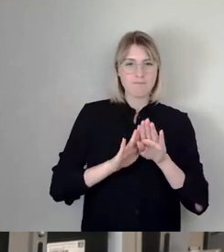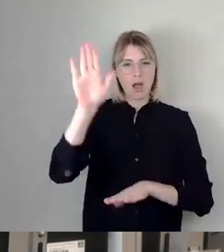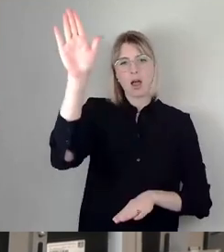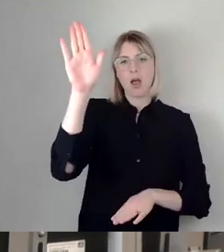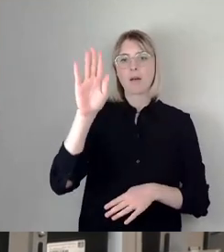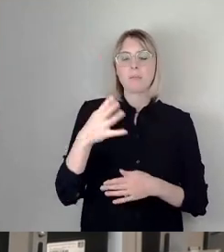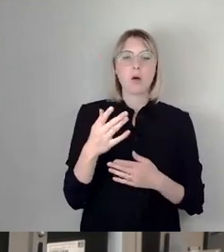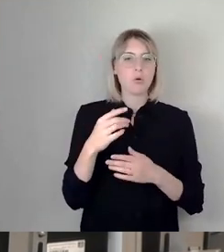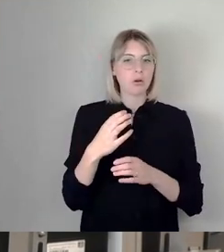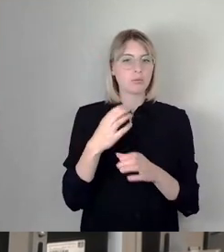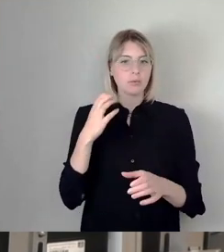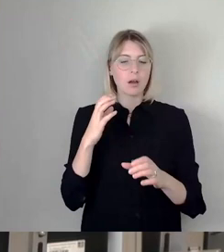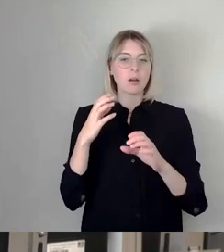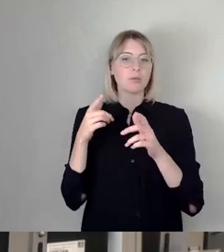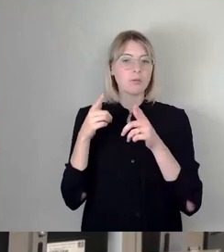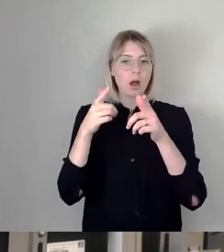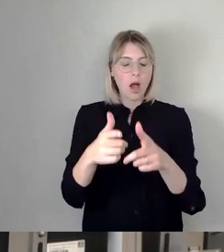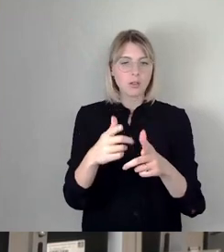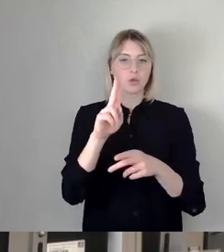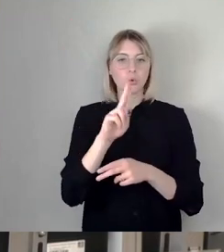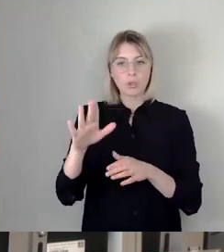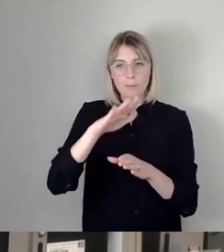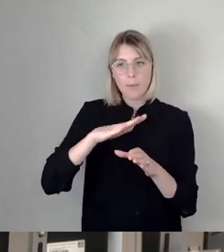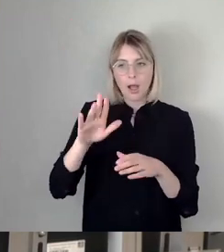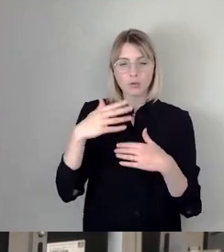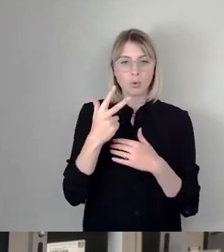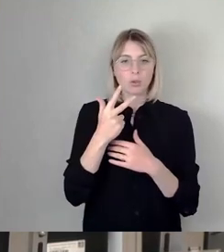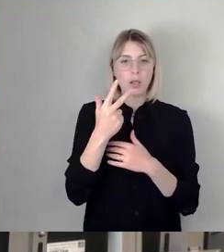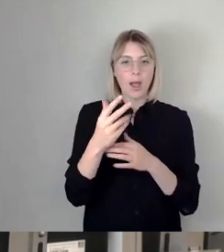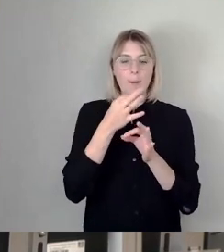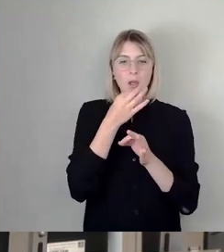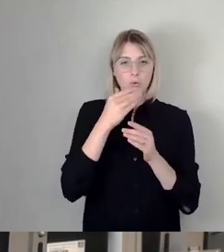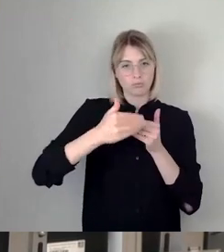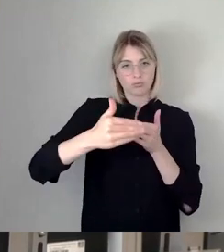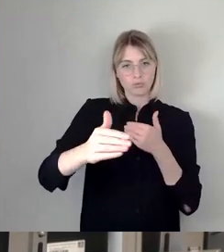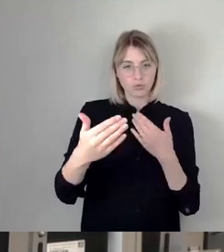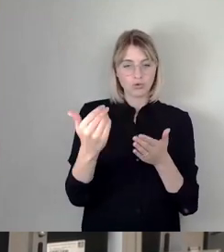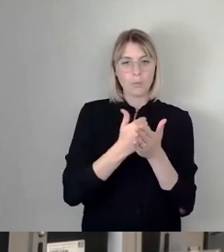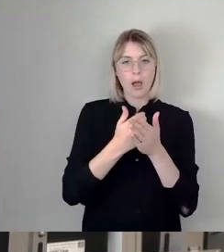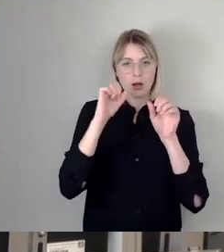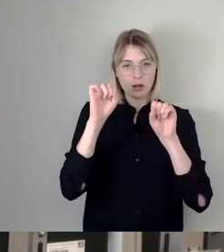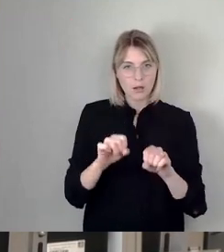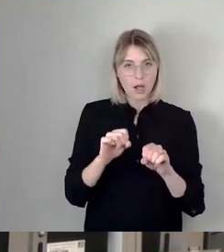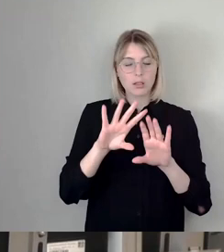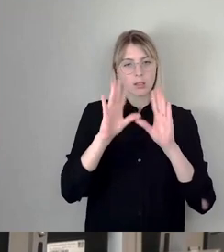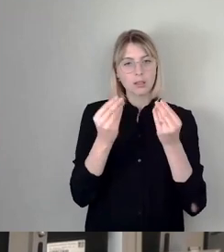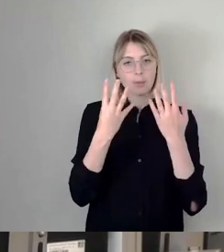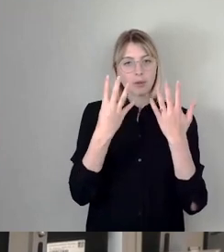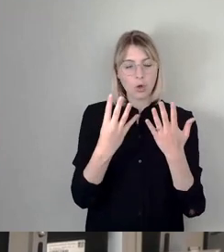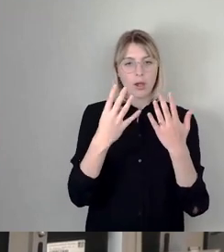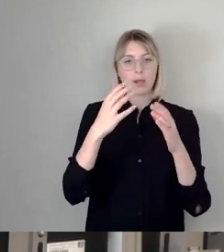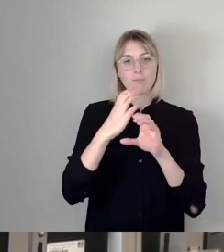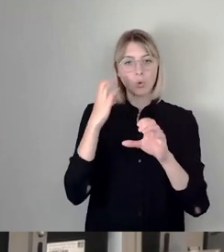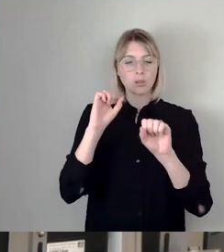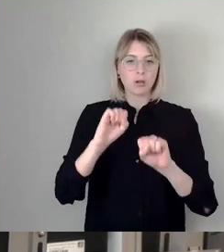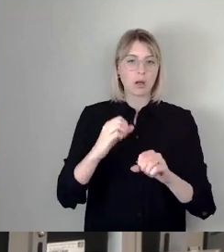in der Hauptverkehrszeit zum Teil alle drei Minuten stattfinden, einsparen können. Wir würden insgesamt neun Busse dadurch einsparen können und wir